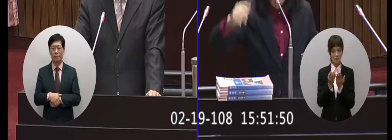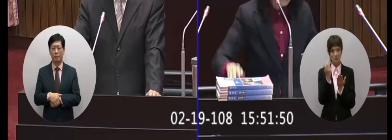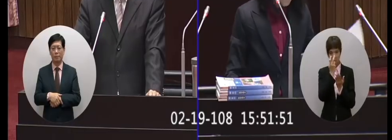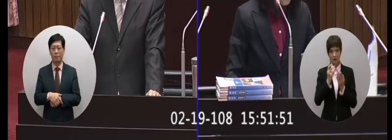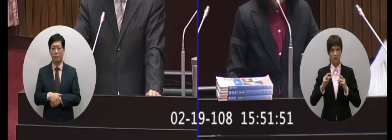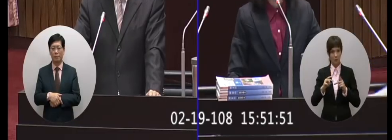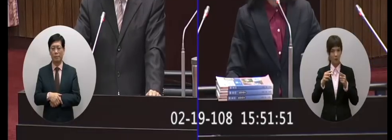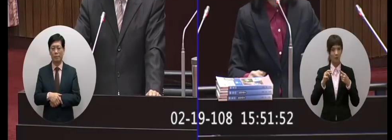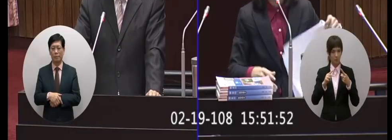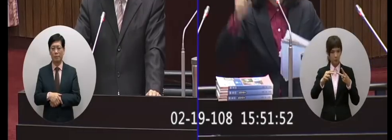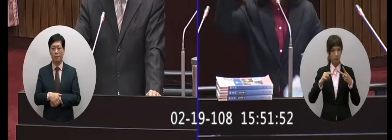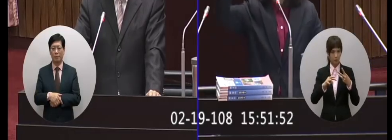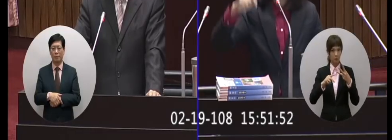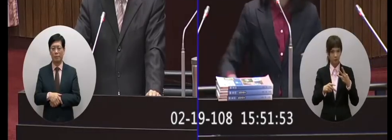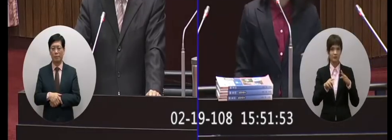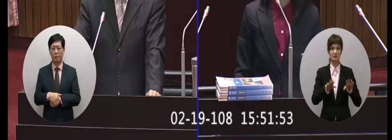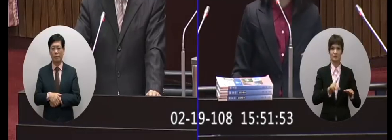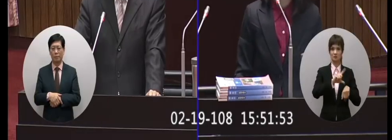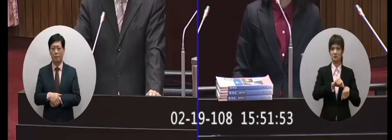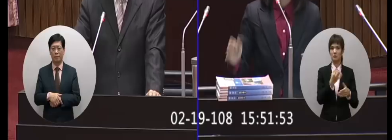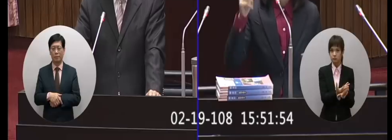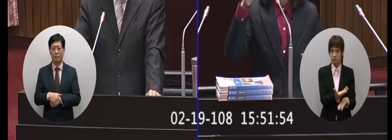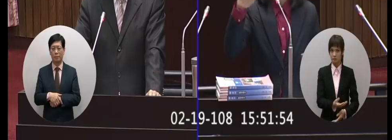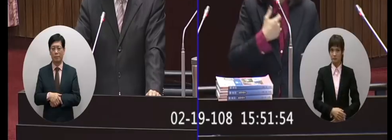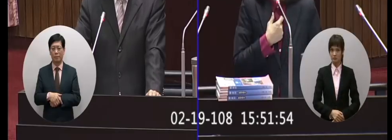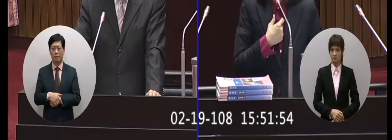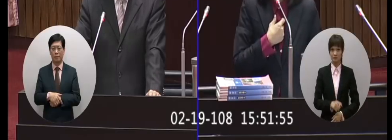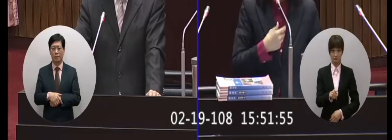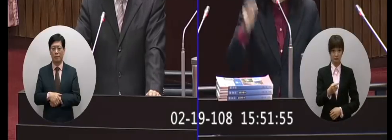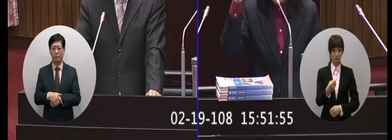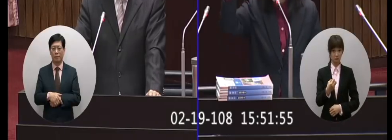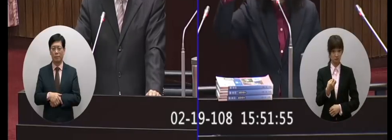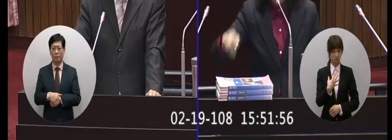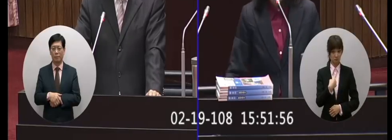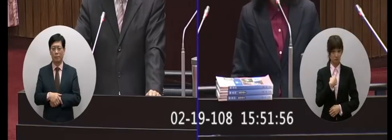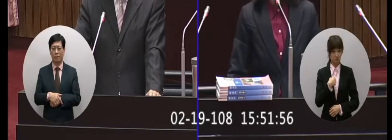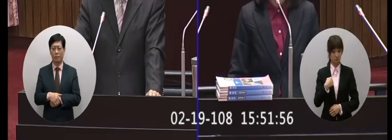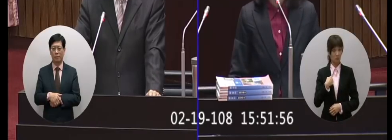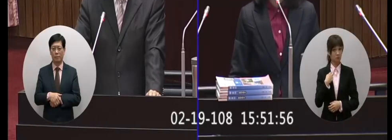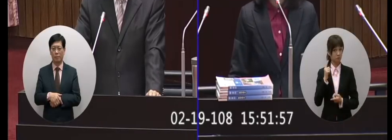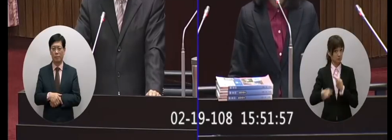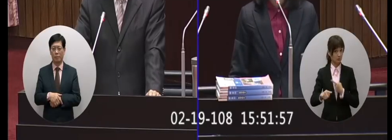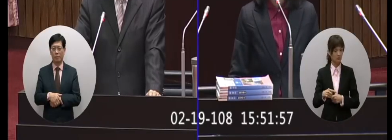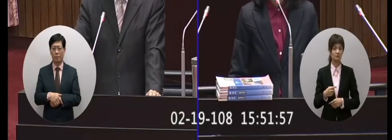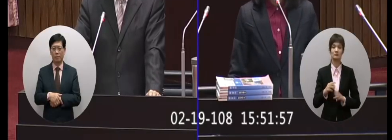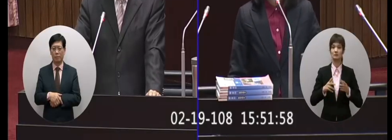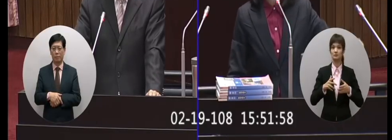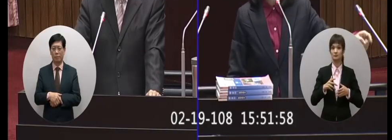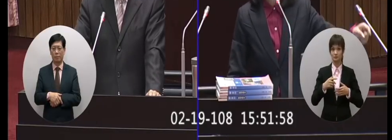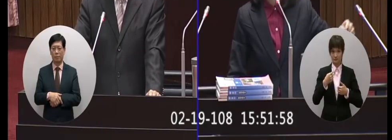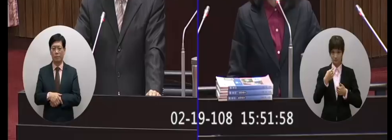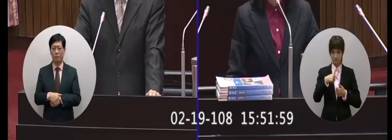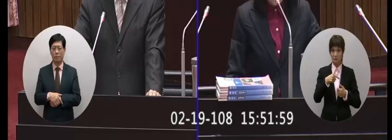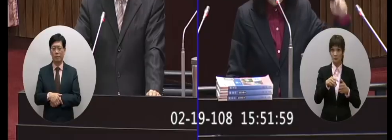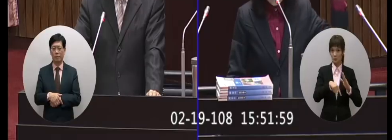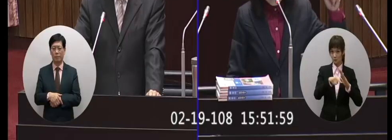修你這次沒時間修啦我再給你看一個你說我說沒道理國教院自己的資料來國